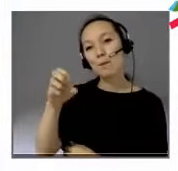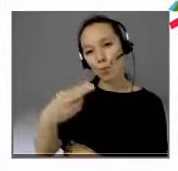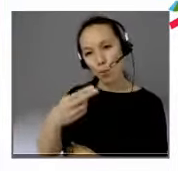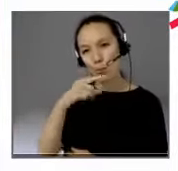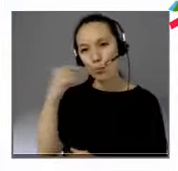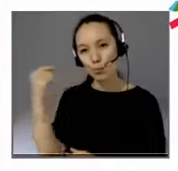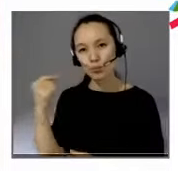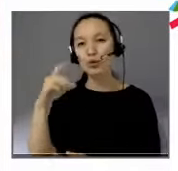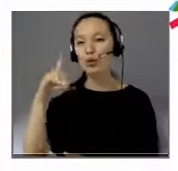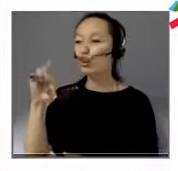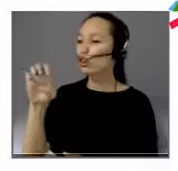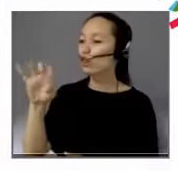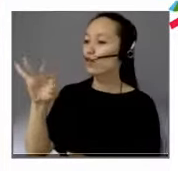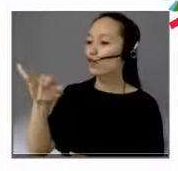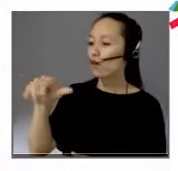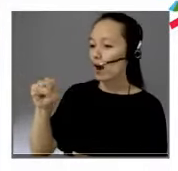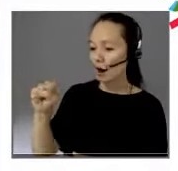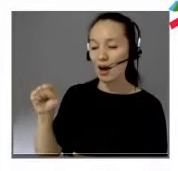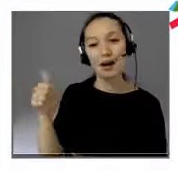réseau des référents handicap.